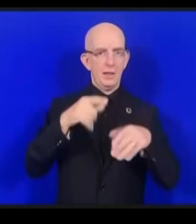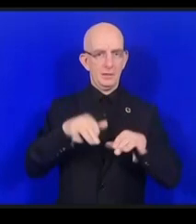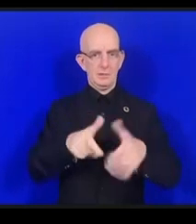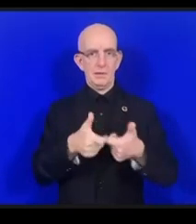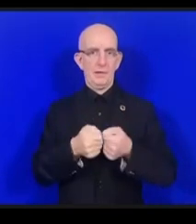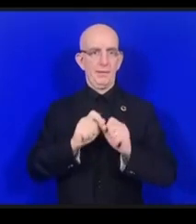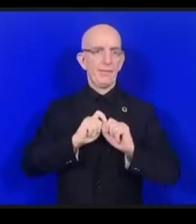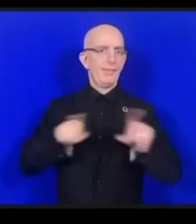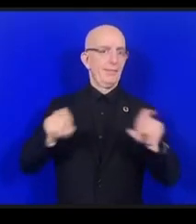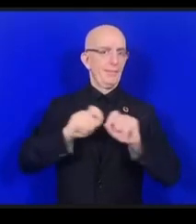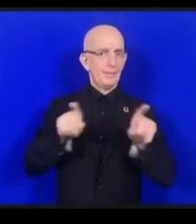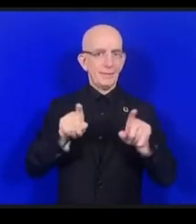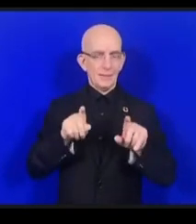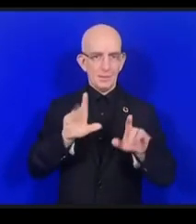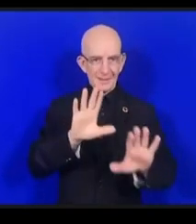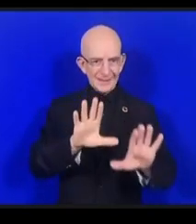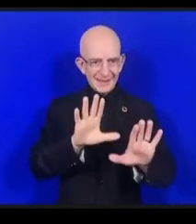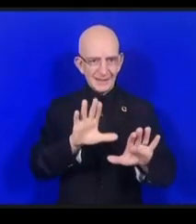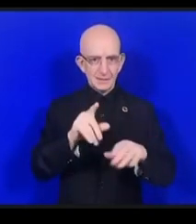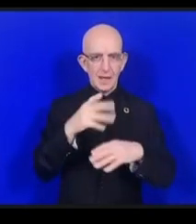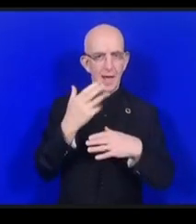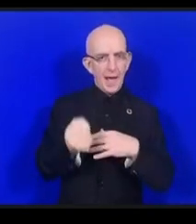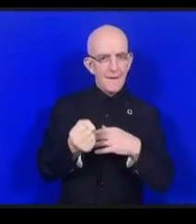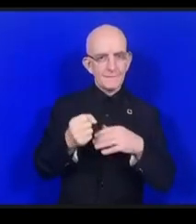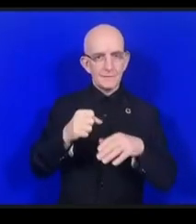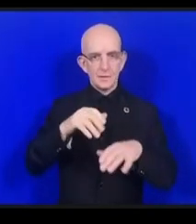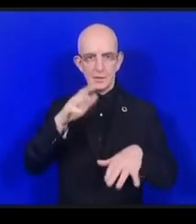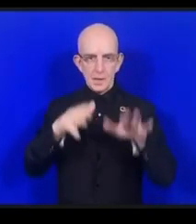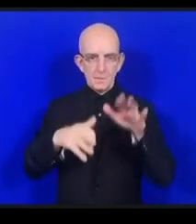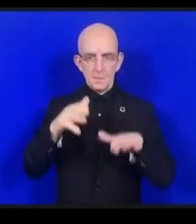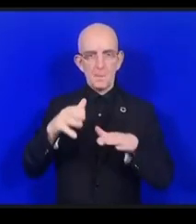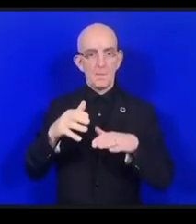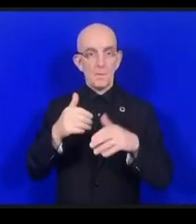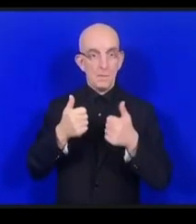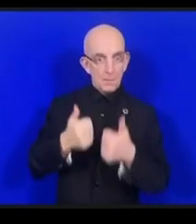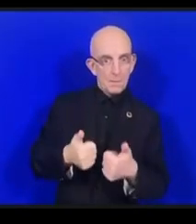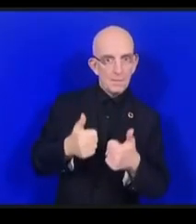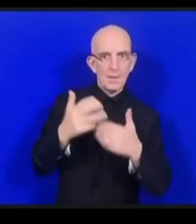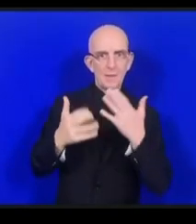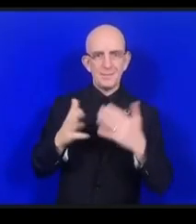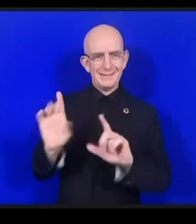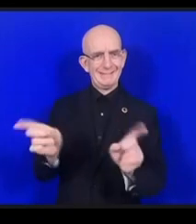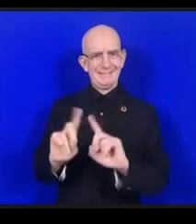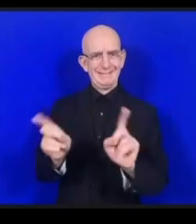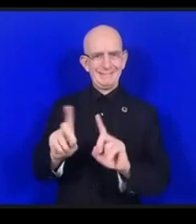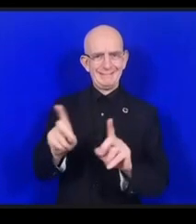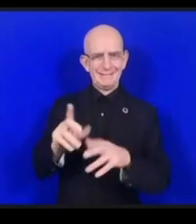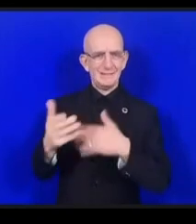et de parler de leurs soucis ça c'est des soucis auxquels on est confronté